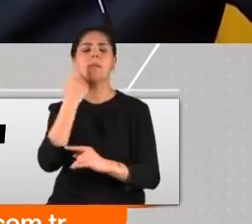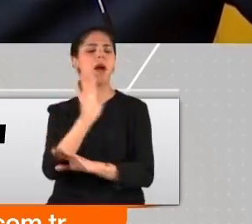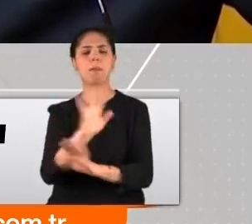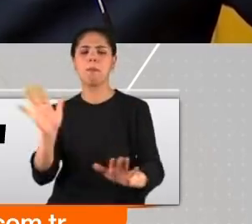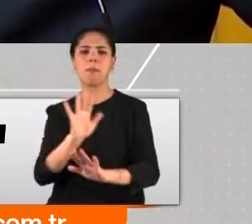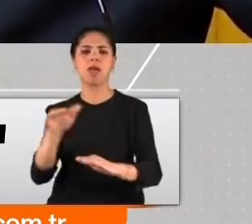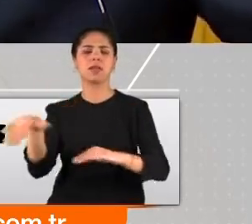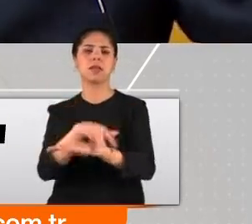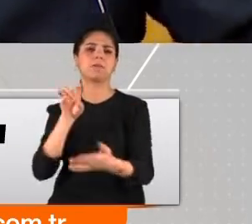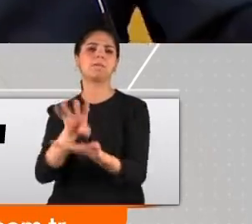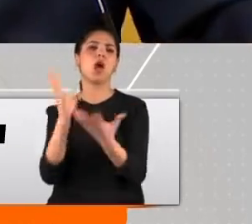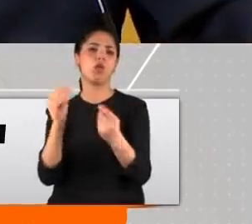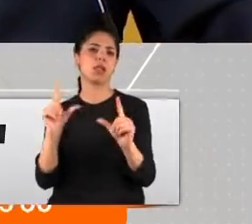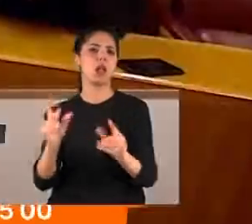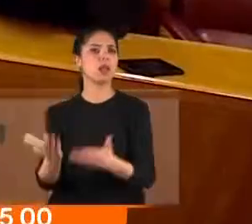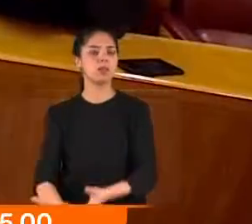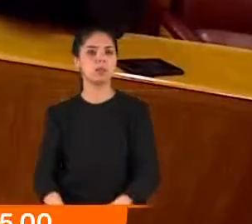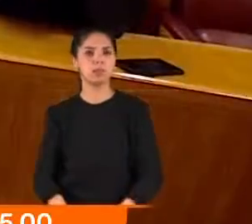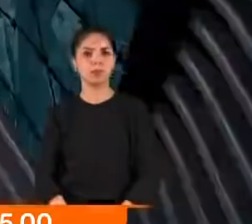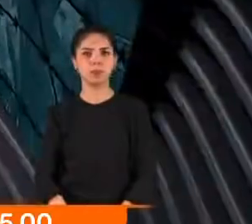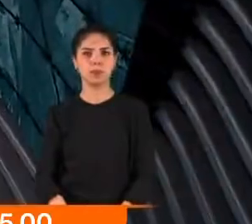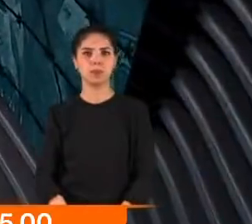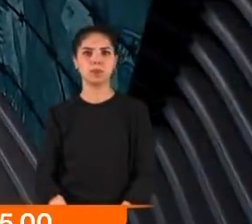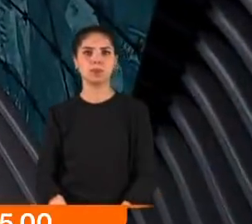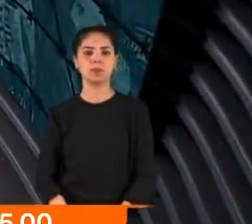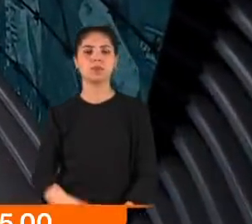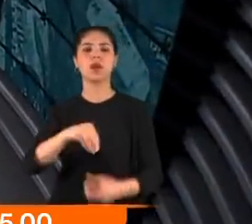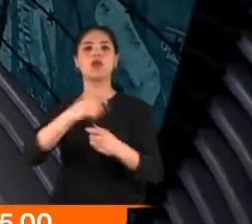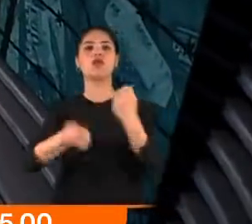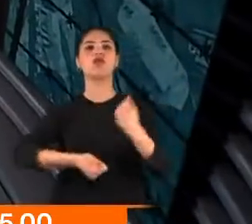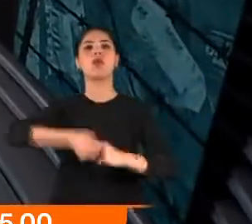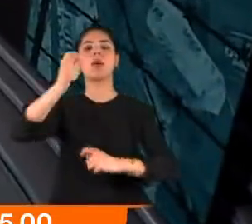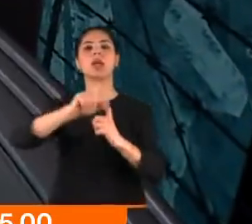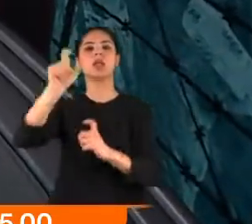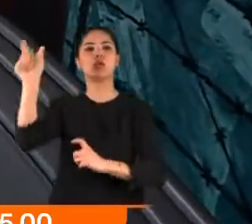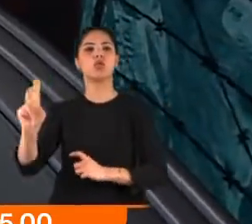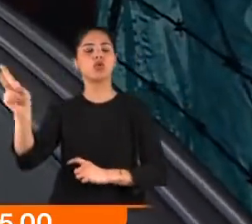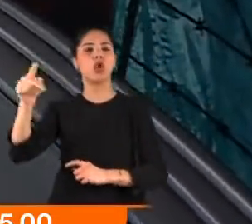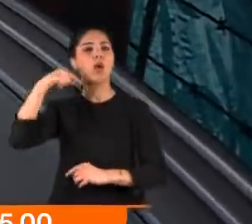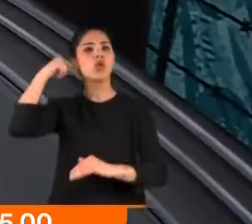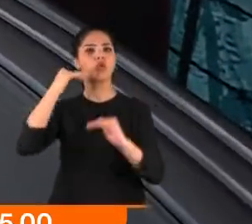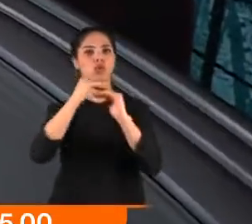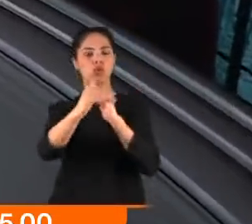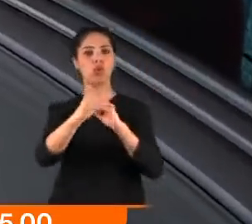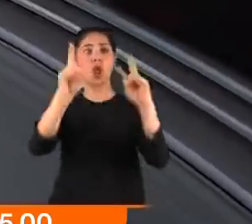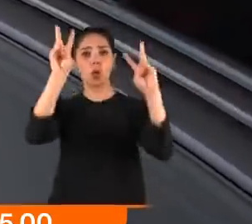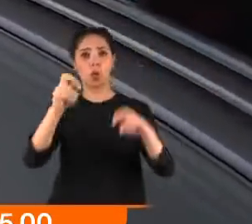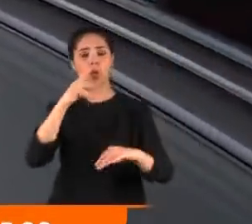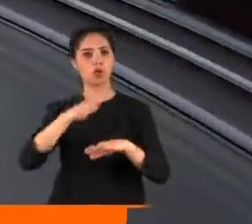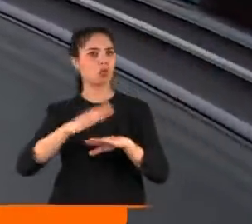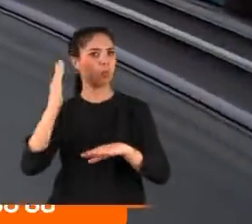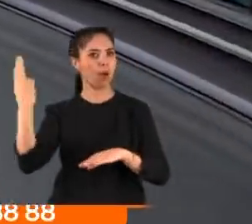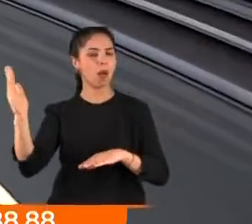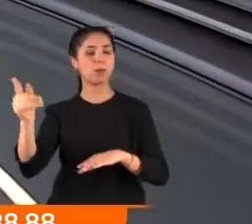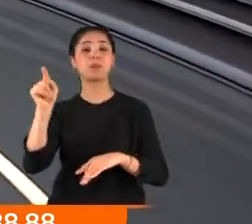bakılmadan sınır dışı edilmelidir. İçişleri Bakanı Süleyman Soylu da Suriyeliler bahsinde konuşan